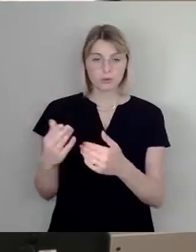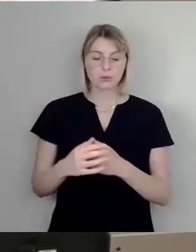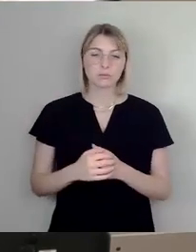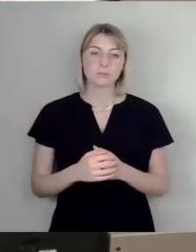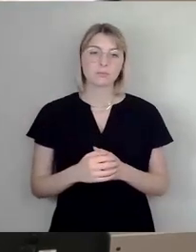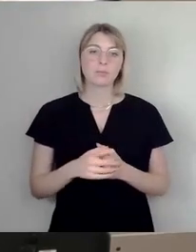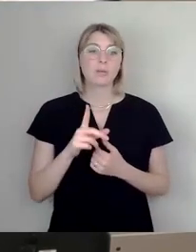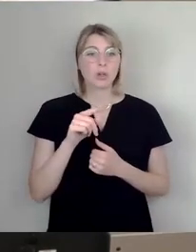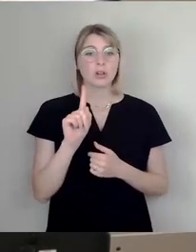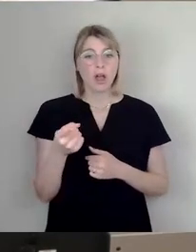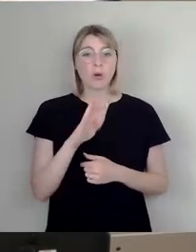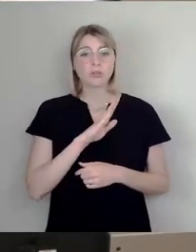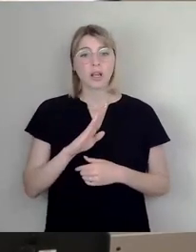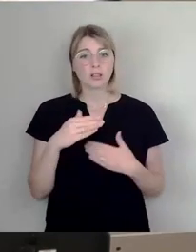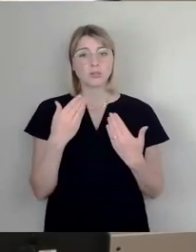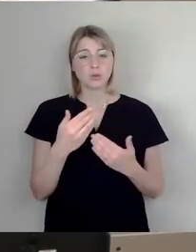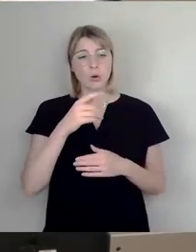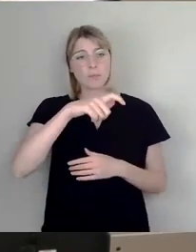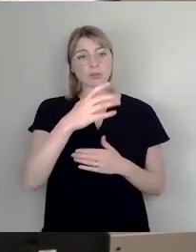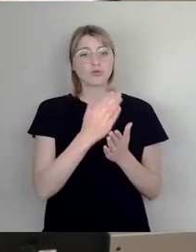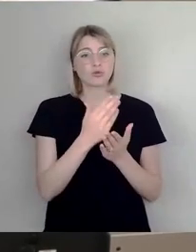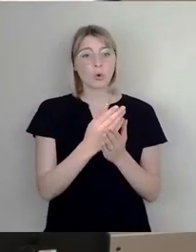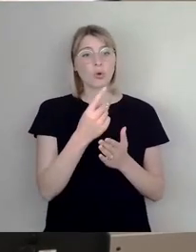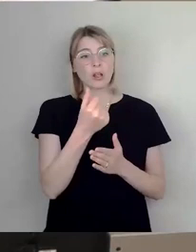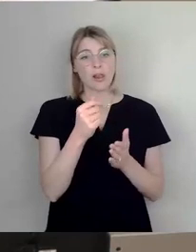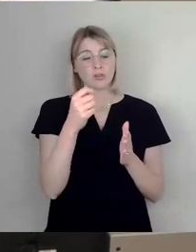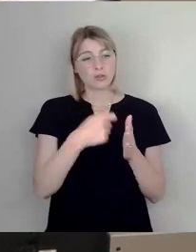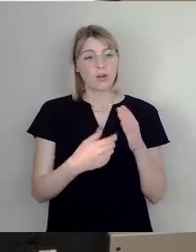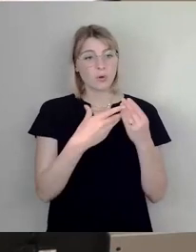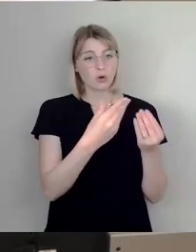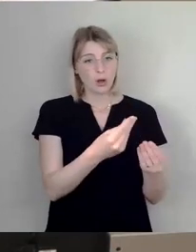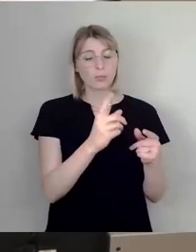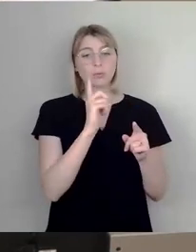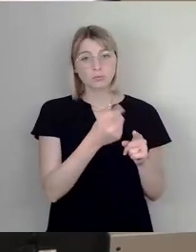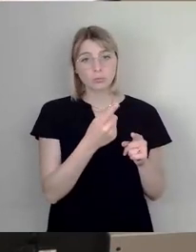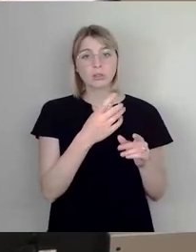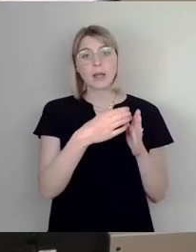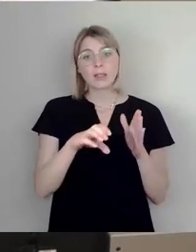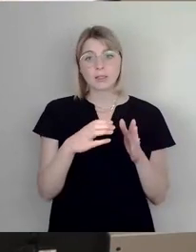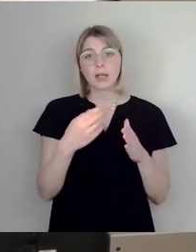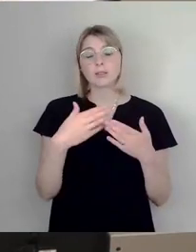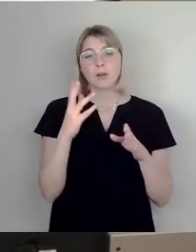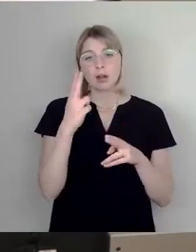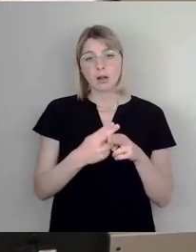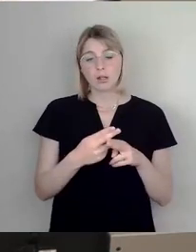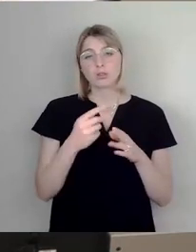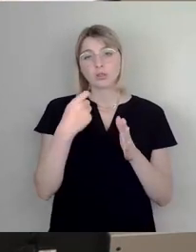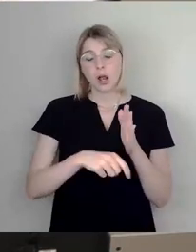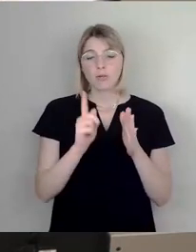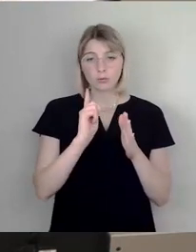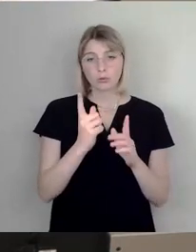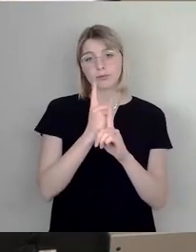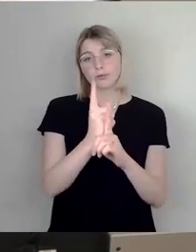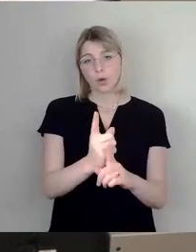Geldstrafen verurteilt worden sind, dann die Ersatzfreiheitsstrafe antreten müssen. Und das trifft